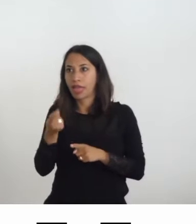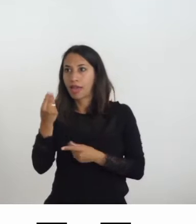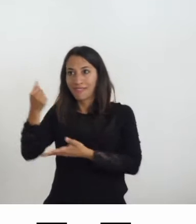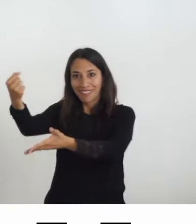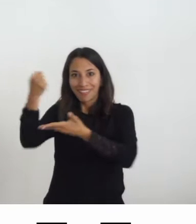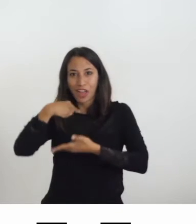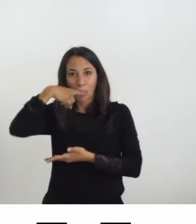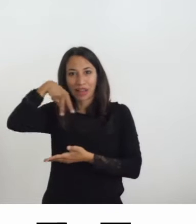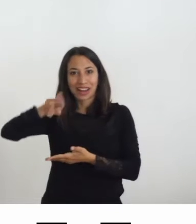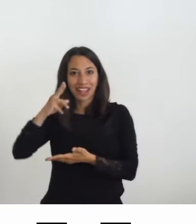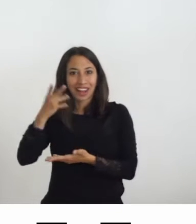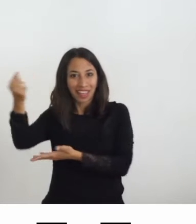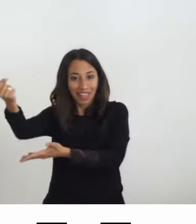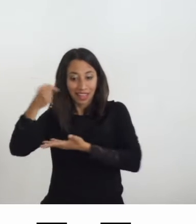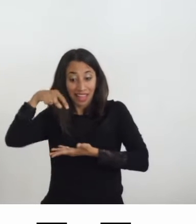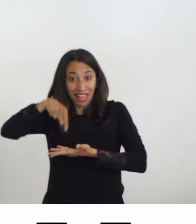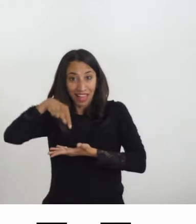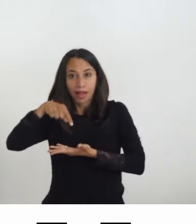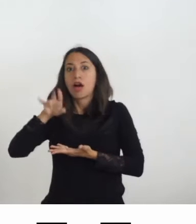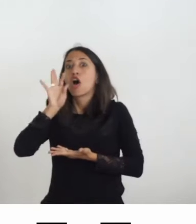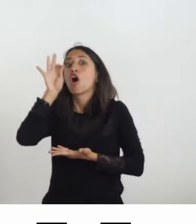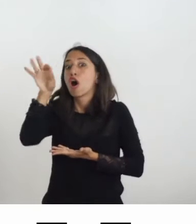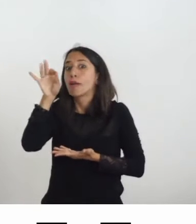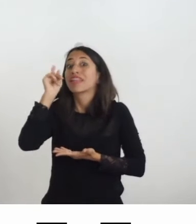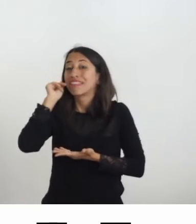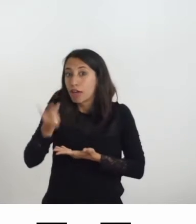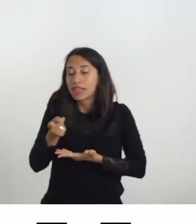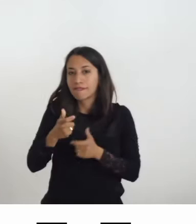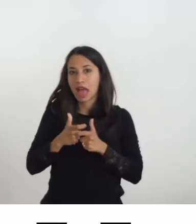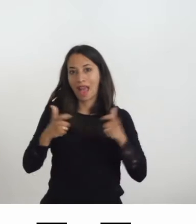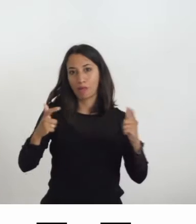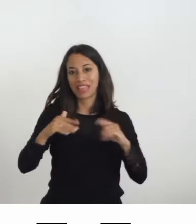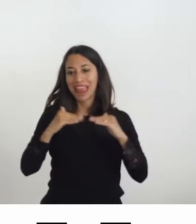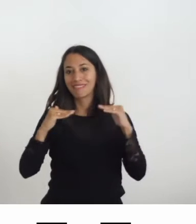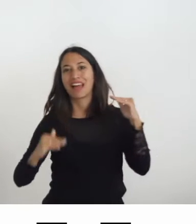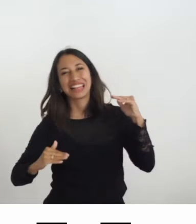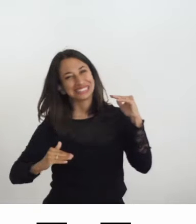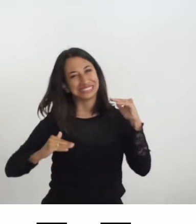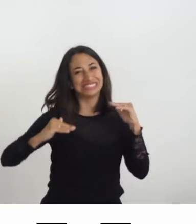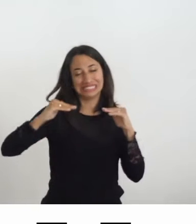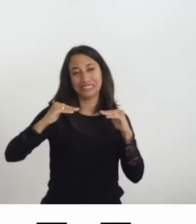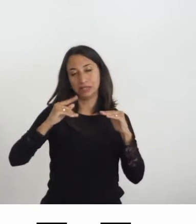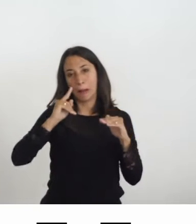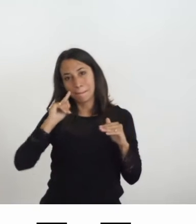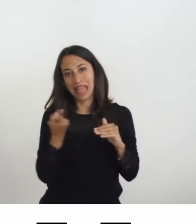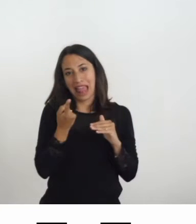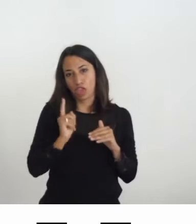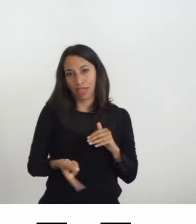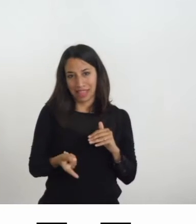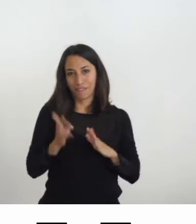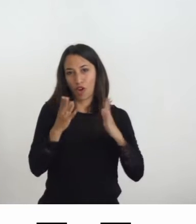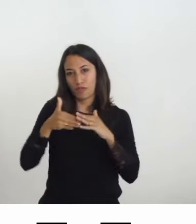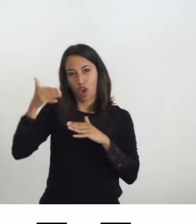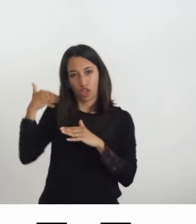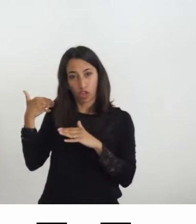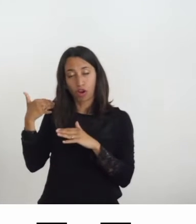si propone di raggiungere dei livelli molto migliorativi rispetto ai precedenti, quindi